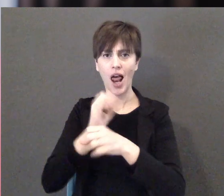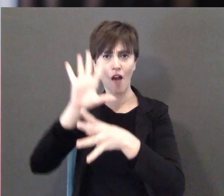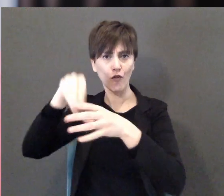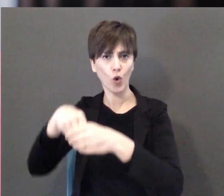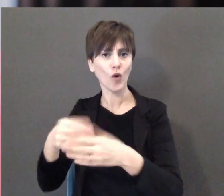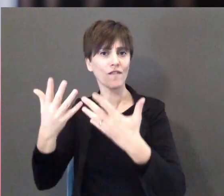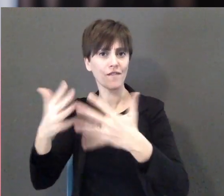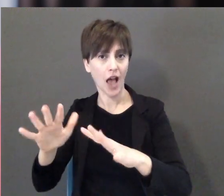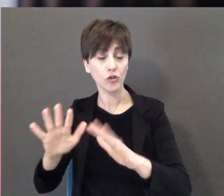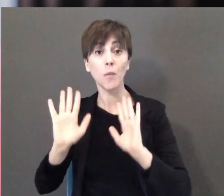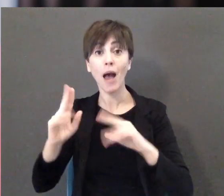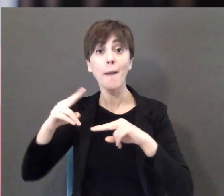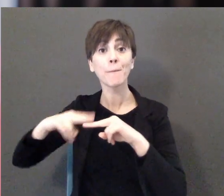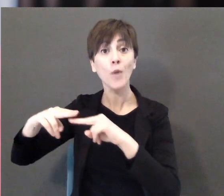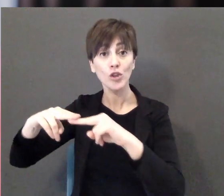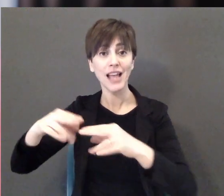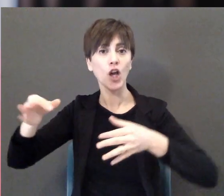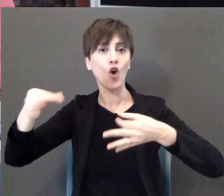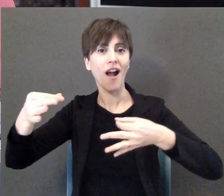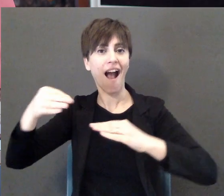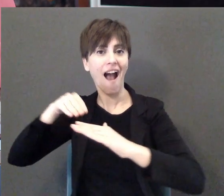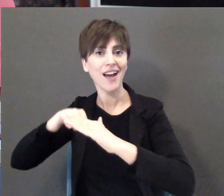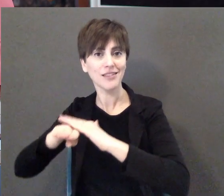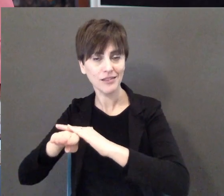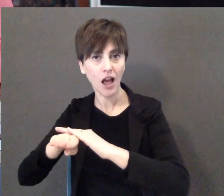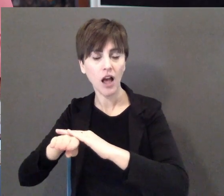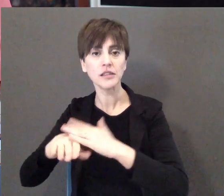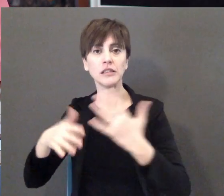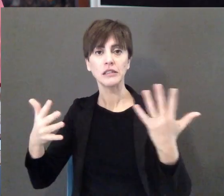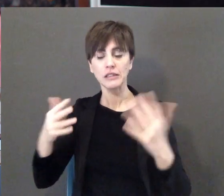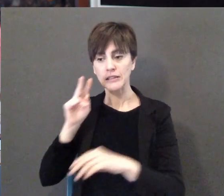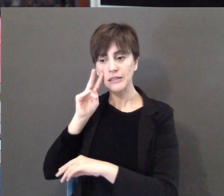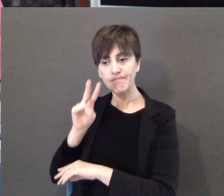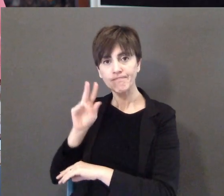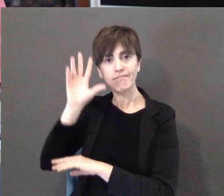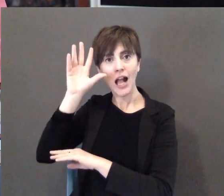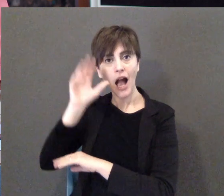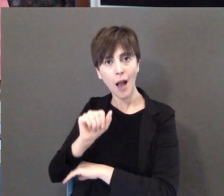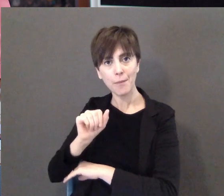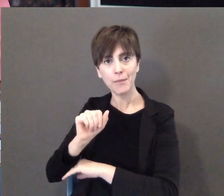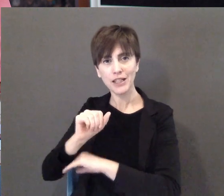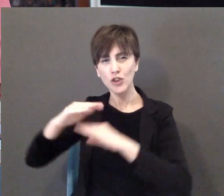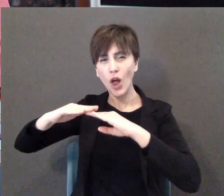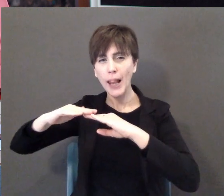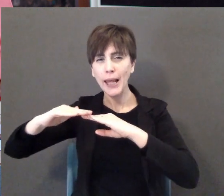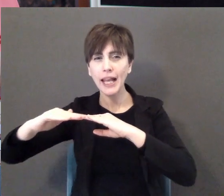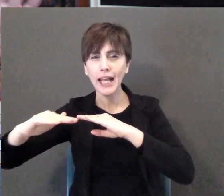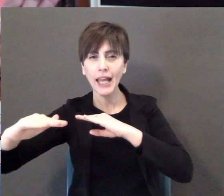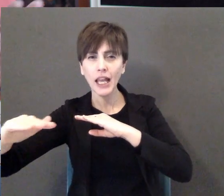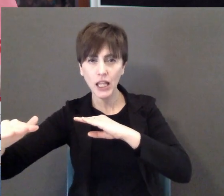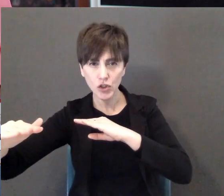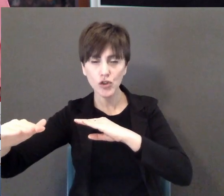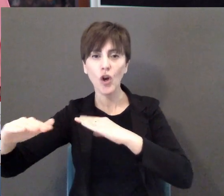e il mosaico era tutto fatto su carta però arriviamo a capire che il loro su carta è tutto